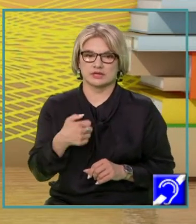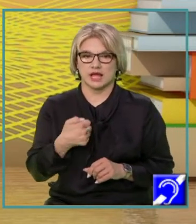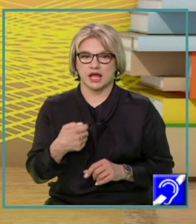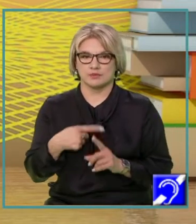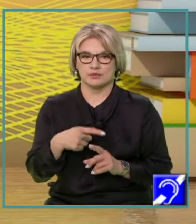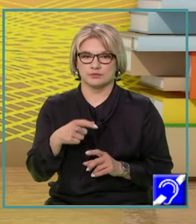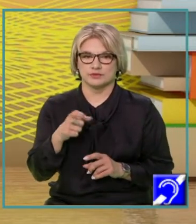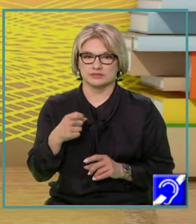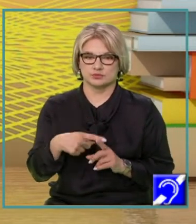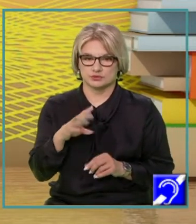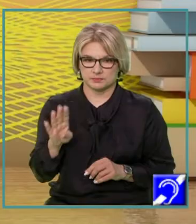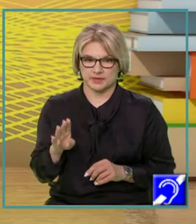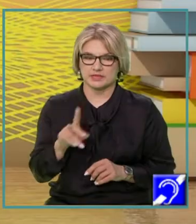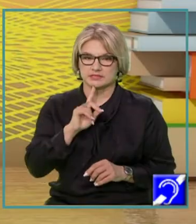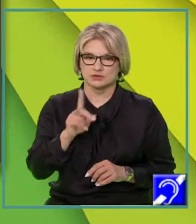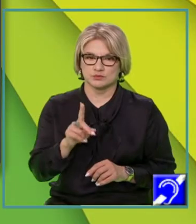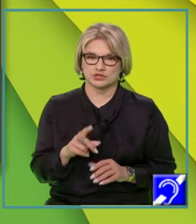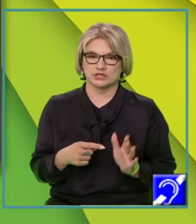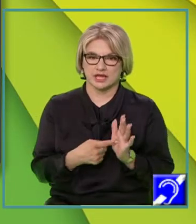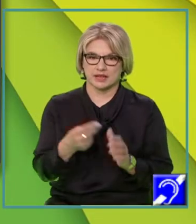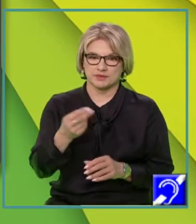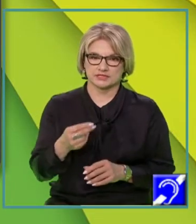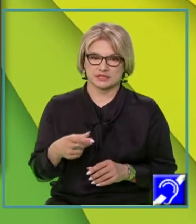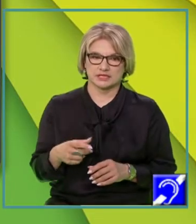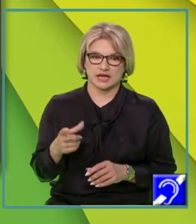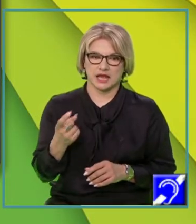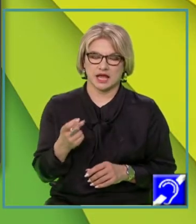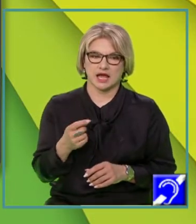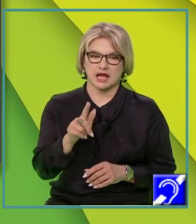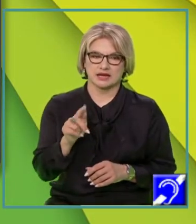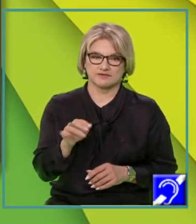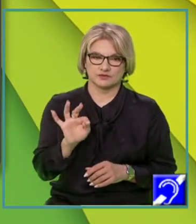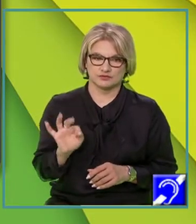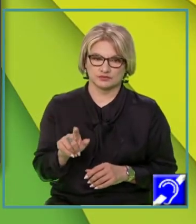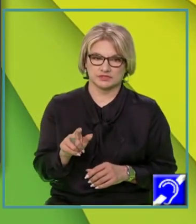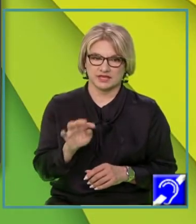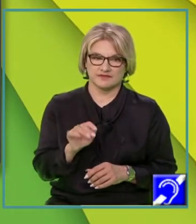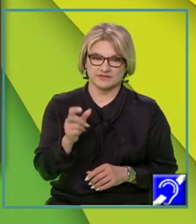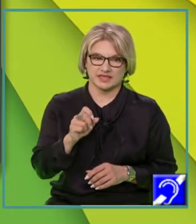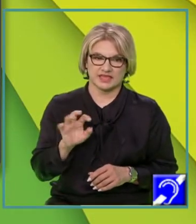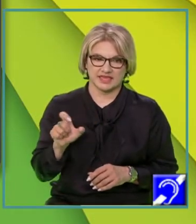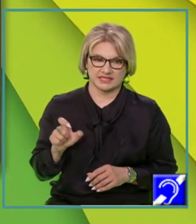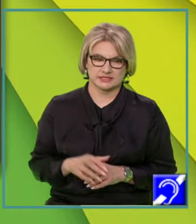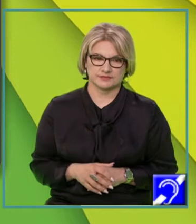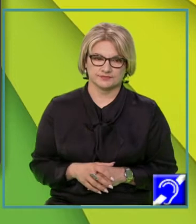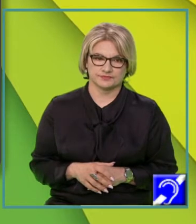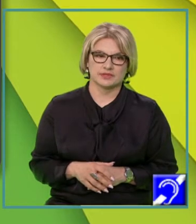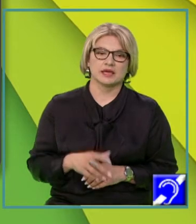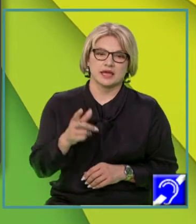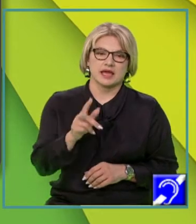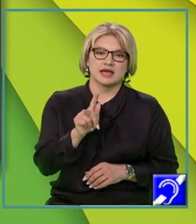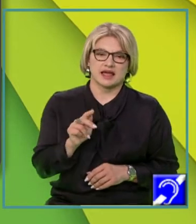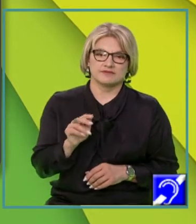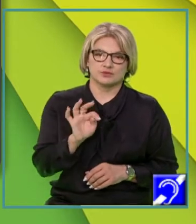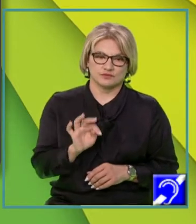se numește reprezentarea geometrică a graficului funcției f de x. Graficul unei funcții